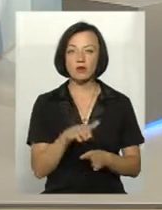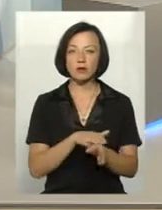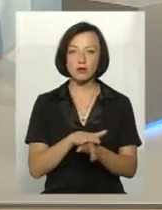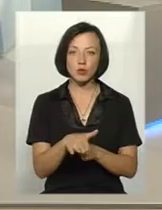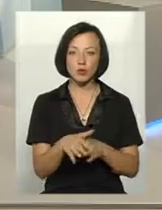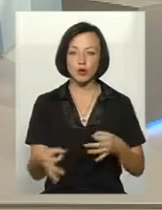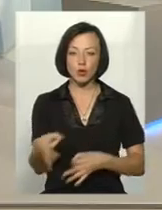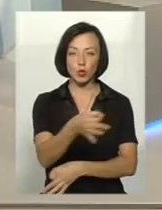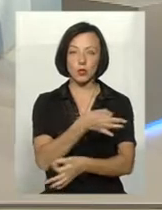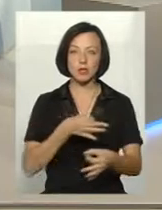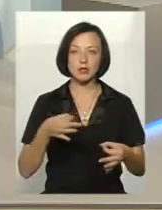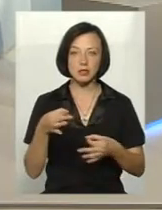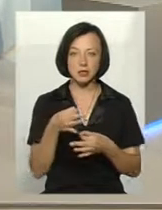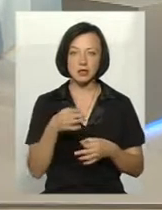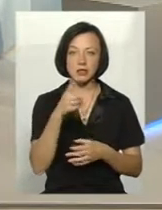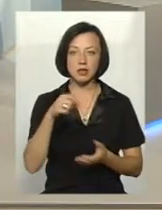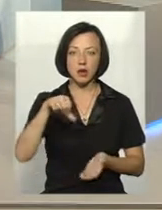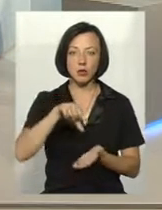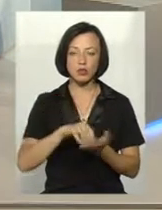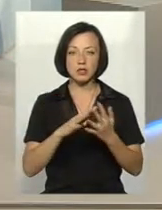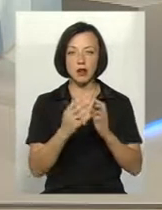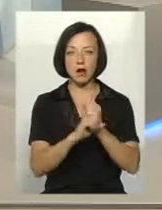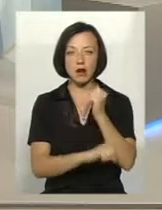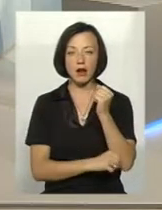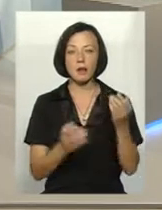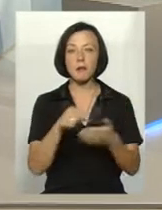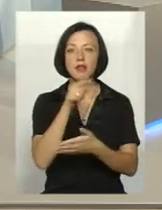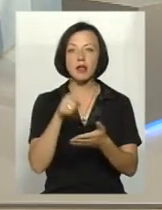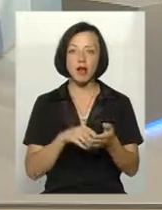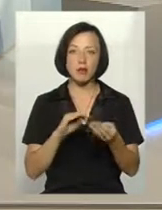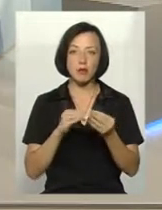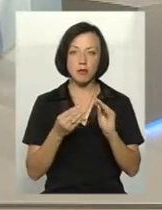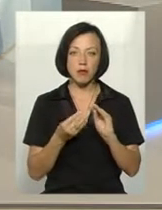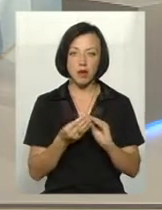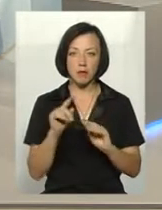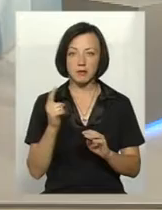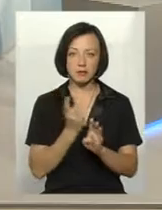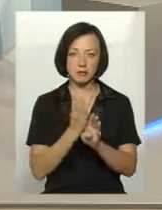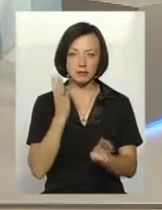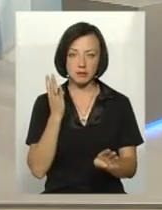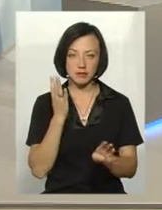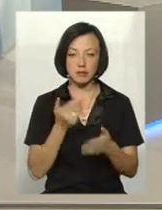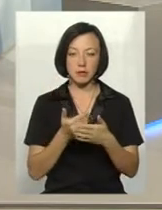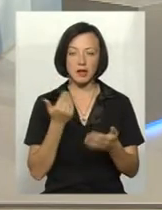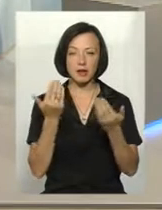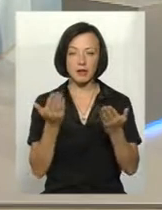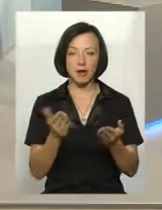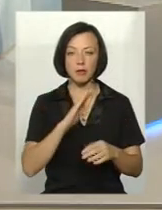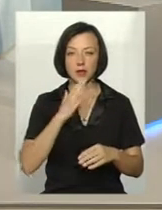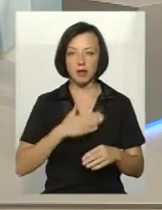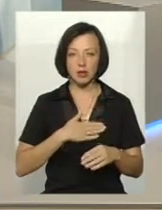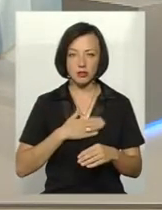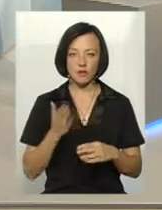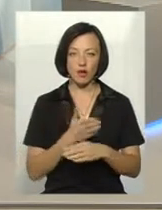круглий стіл за участю аграріїв, які питання проблемні насамперед ставлять перед вами наші